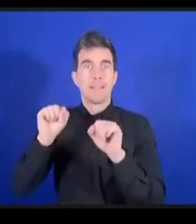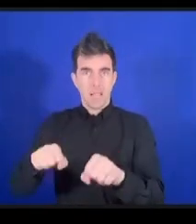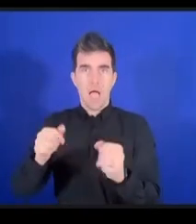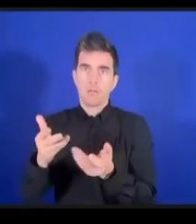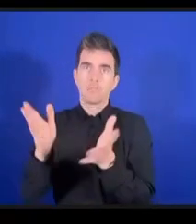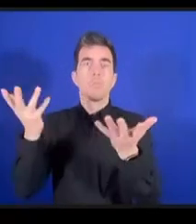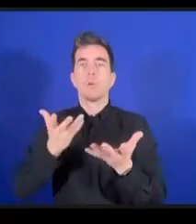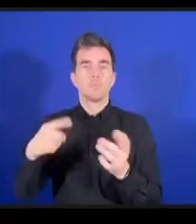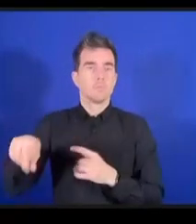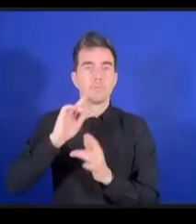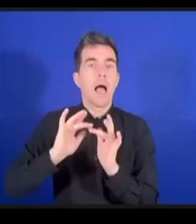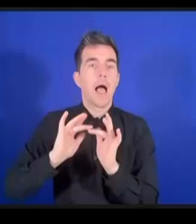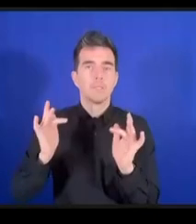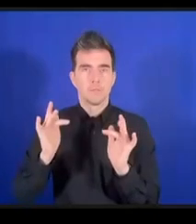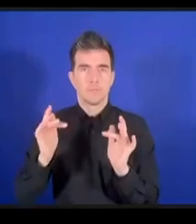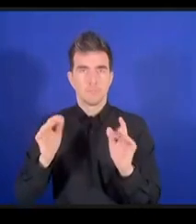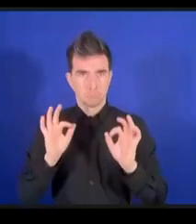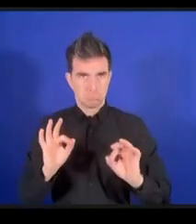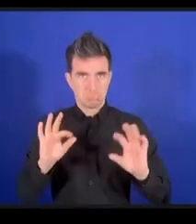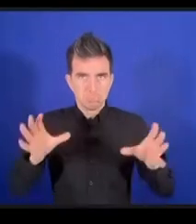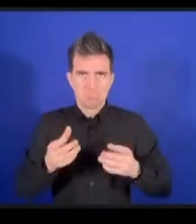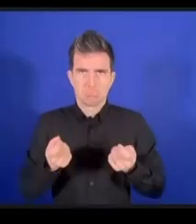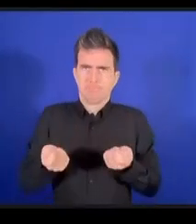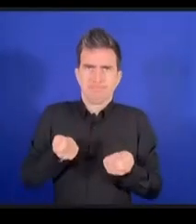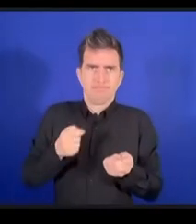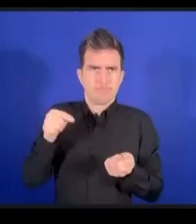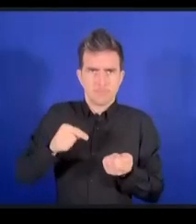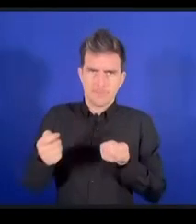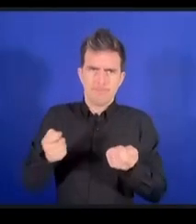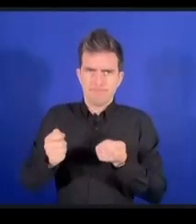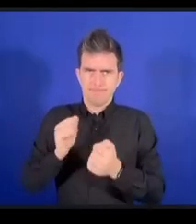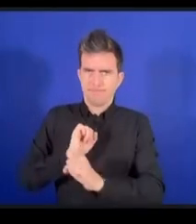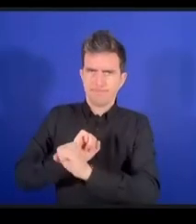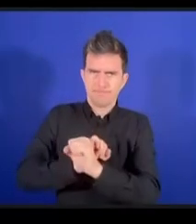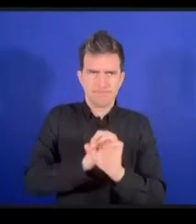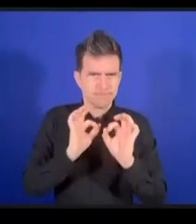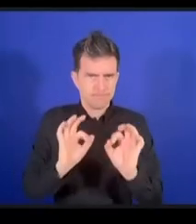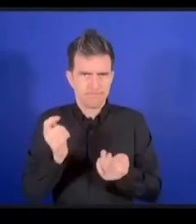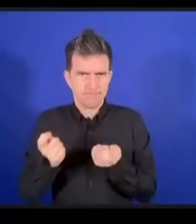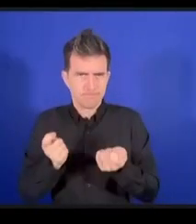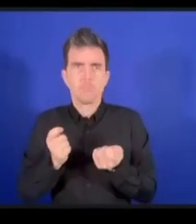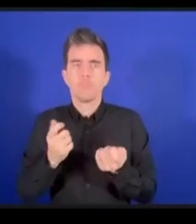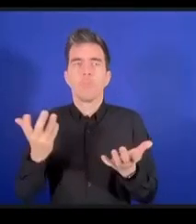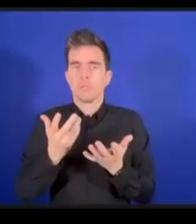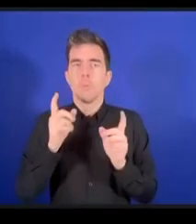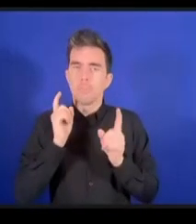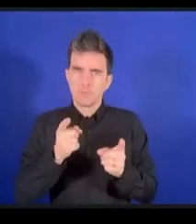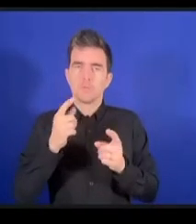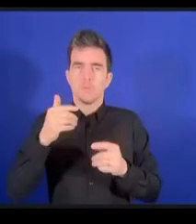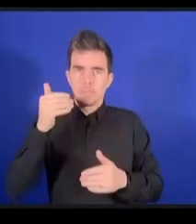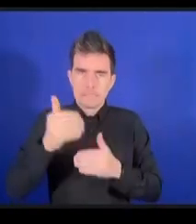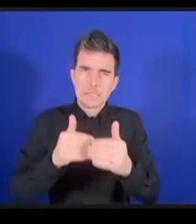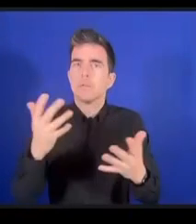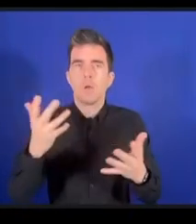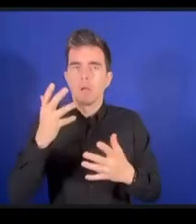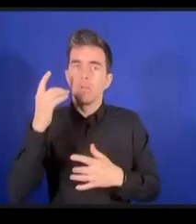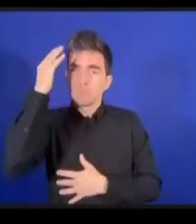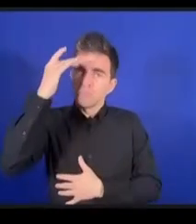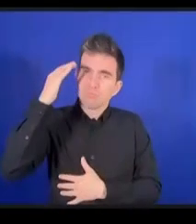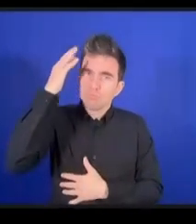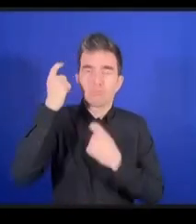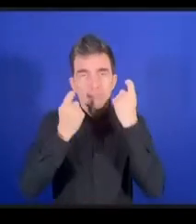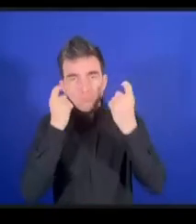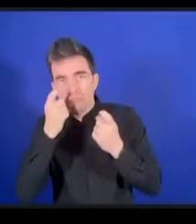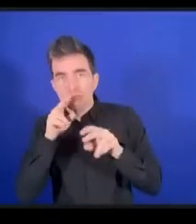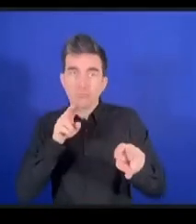possible pour une communauté de pratiques ce qui signifie qu'il faut étudier de manière critique ce qui se produit et comprendre ce qui se